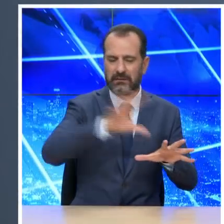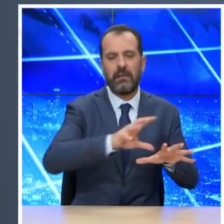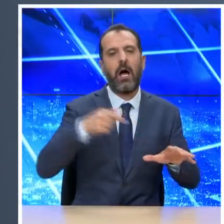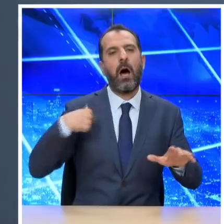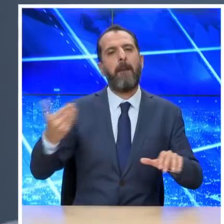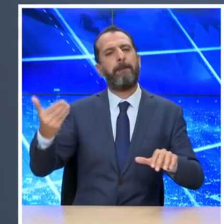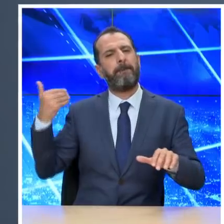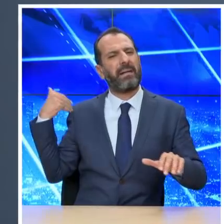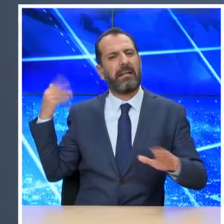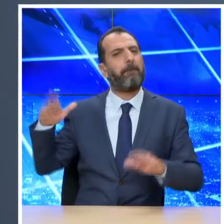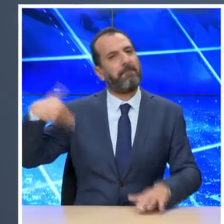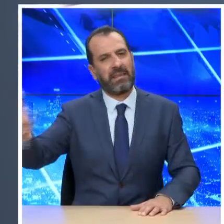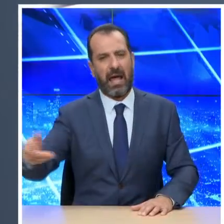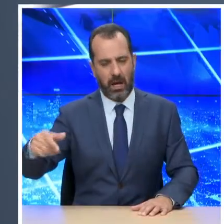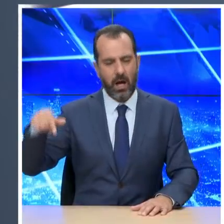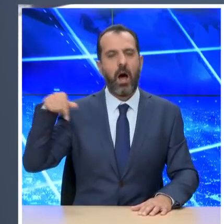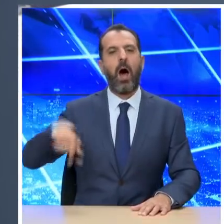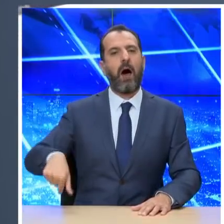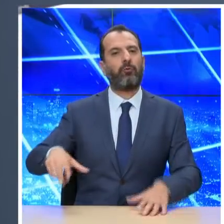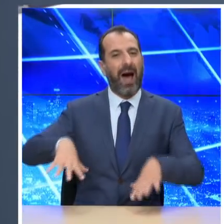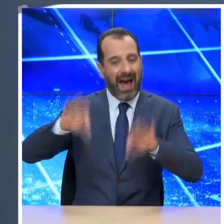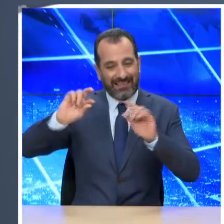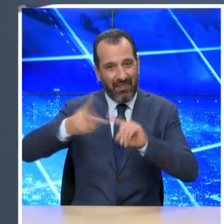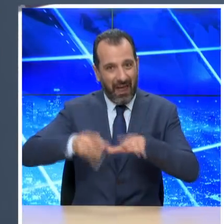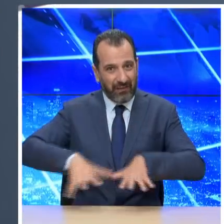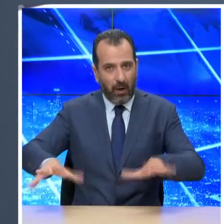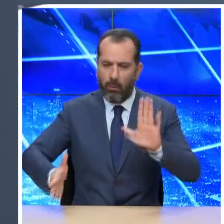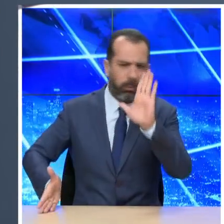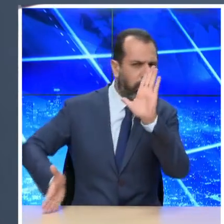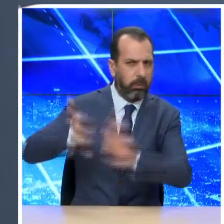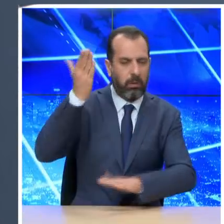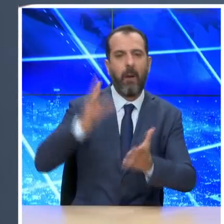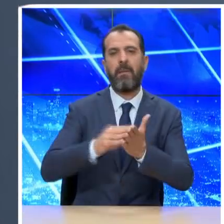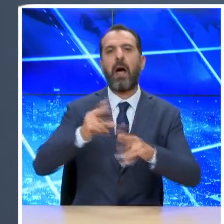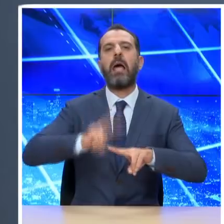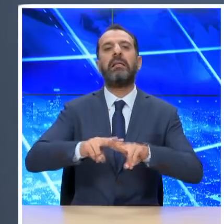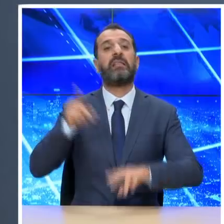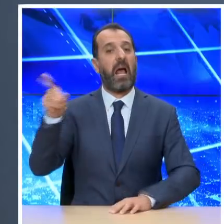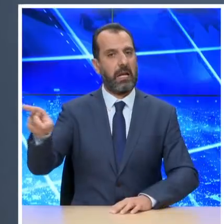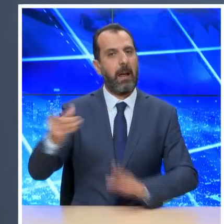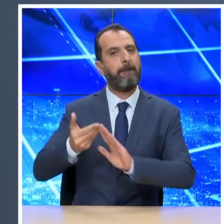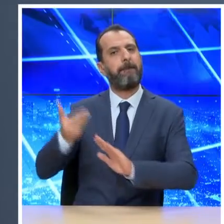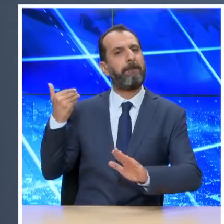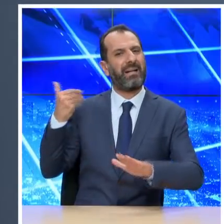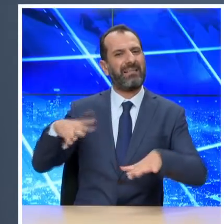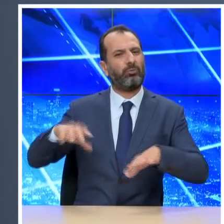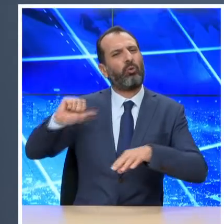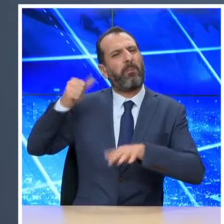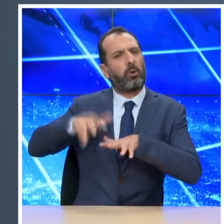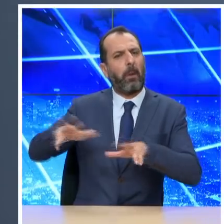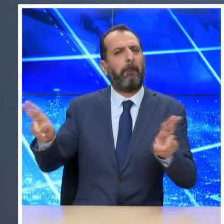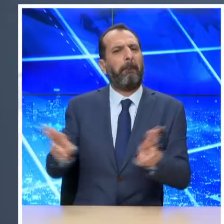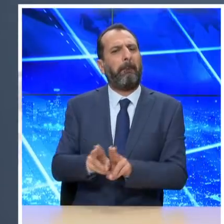μπήκαν στο δεύτερο κύμα με εκθετική αύξηση. Χαρακτηριστικό παράδειγμα είναι το Ισραήλ, το οποίο, αν και είχε πολύ καλό προφίλ στο πρώτο κύμα,